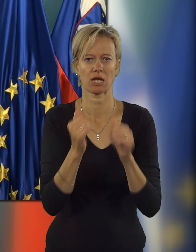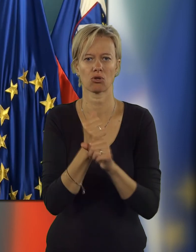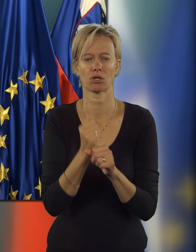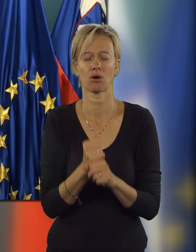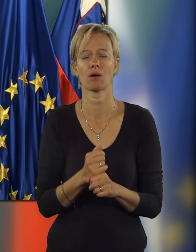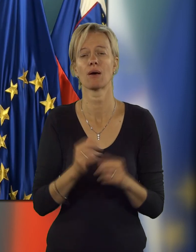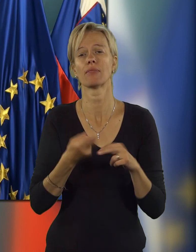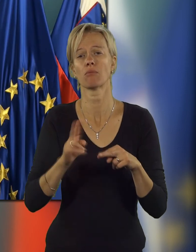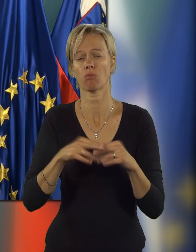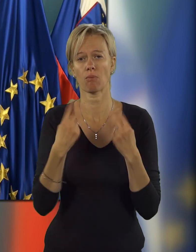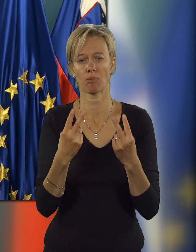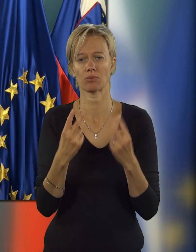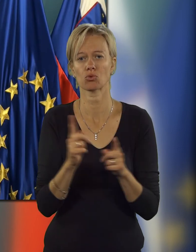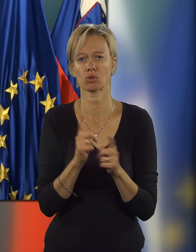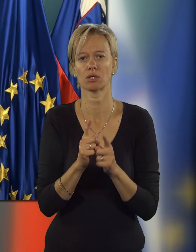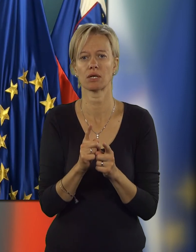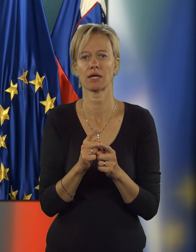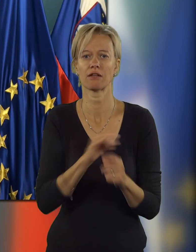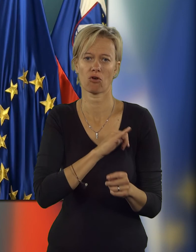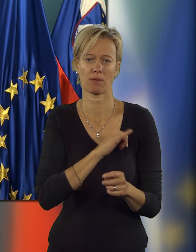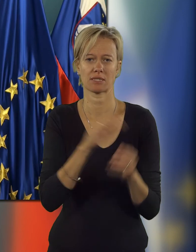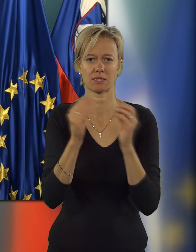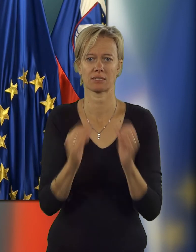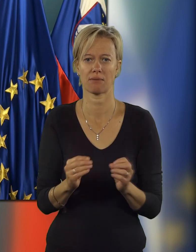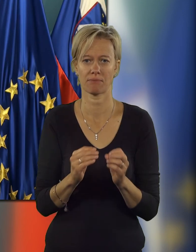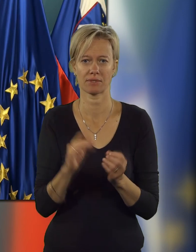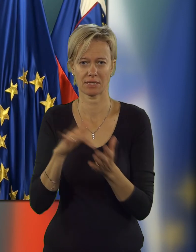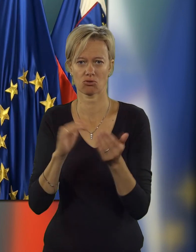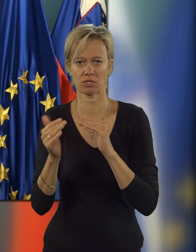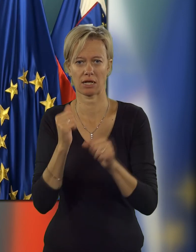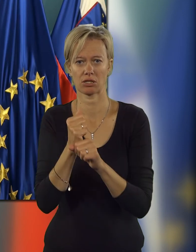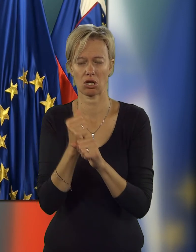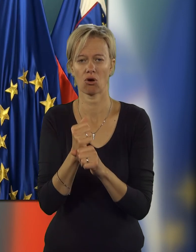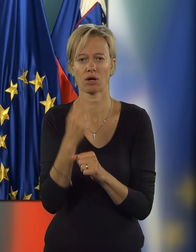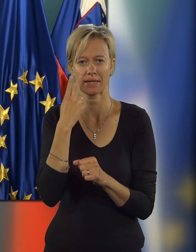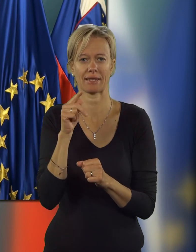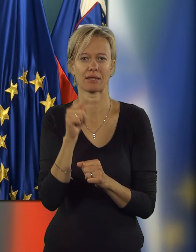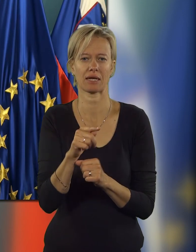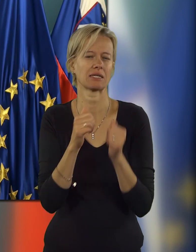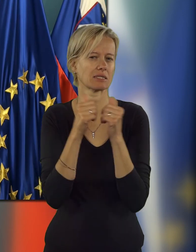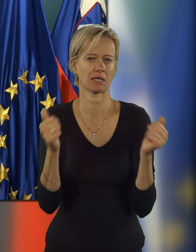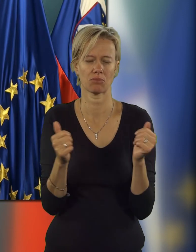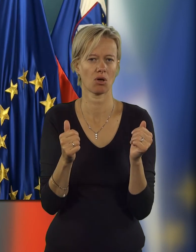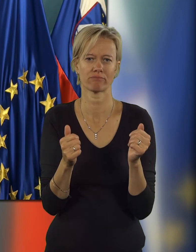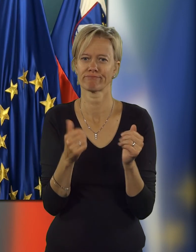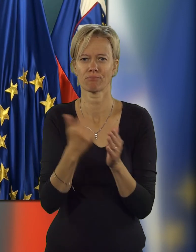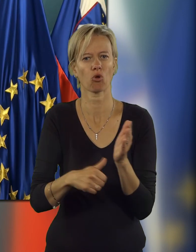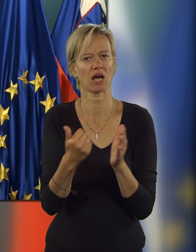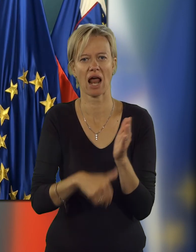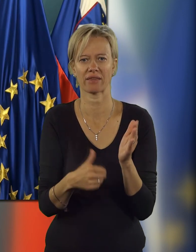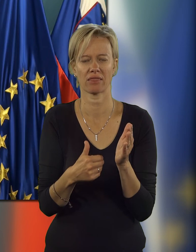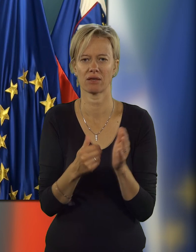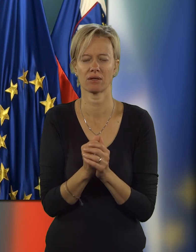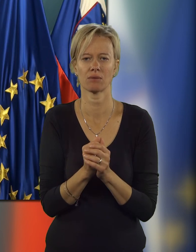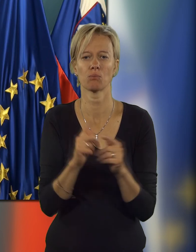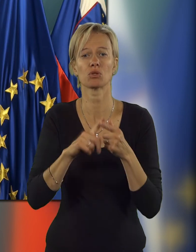socialno delo. Predvsem bo pa pomembno tudi informacijski sistemi, centri za socialno delo so glede tega izjemno